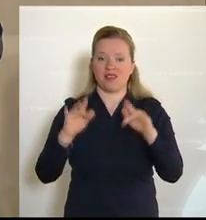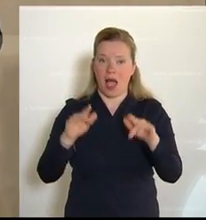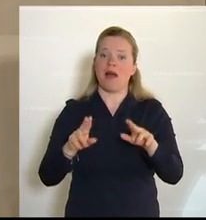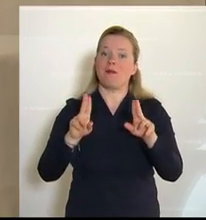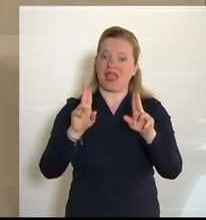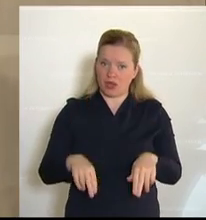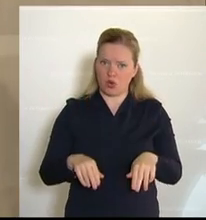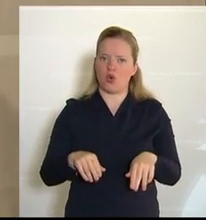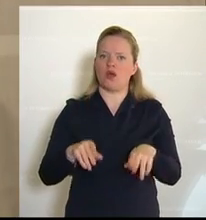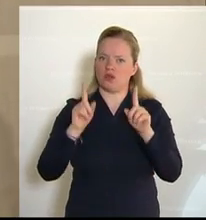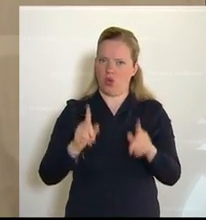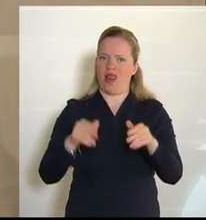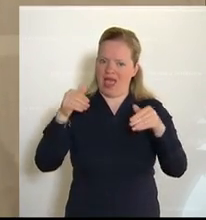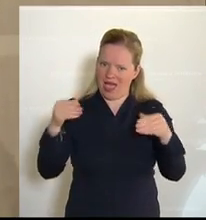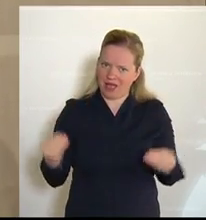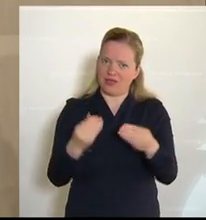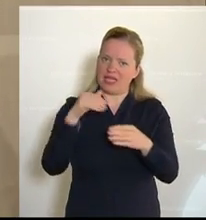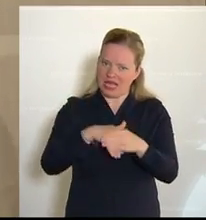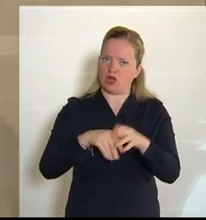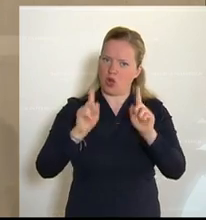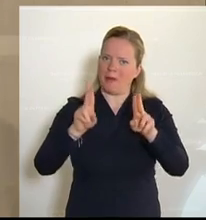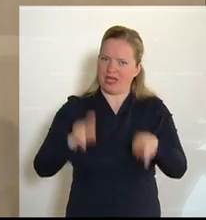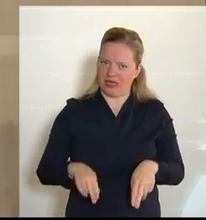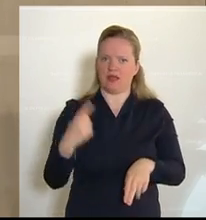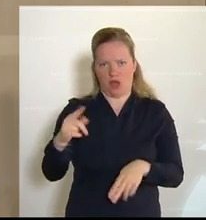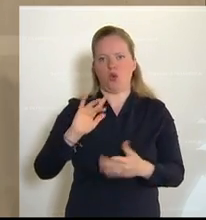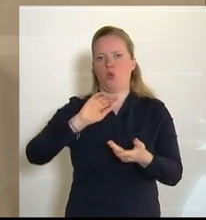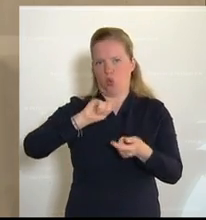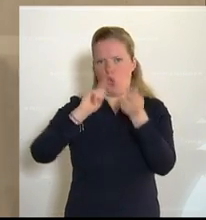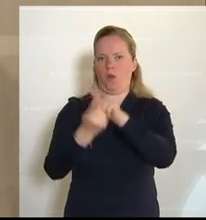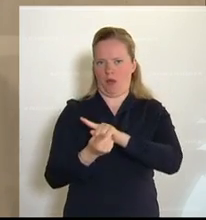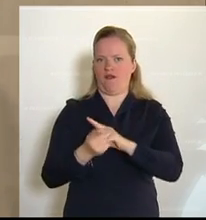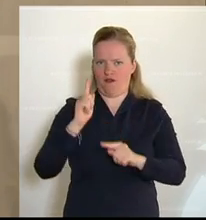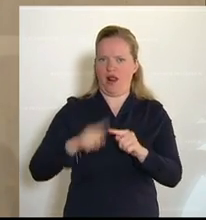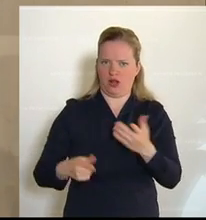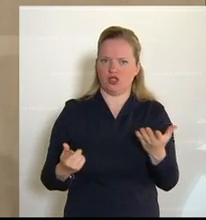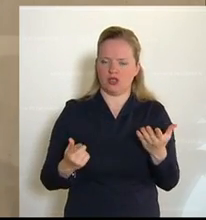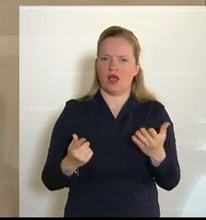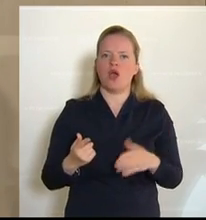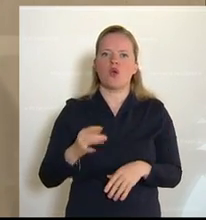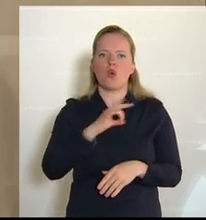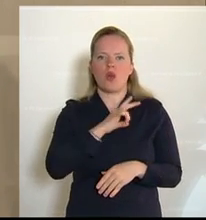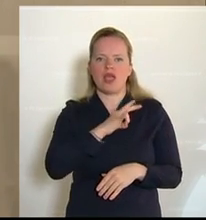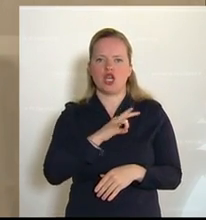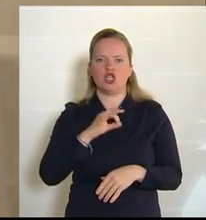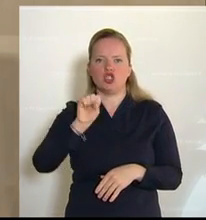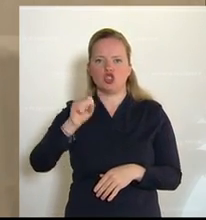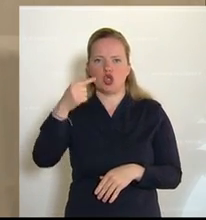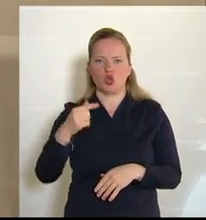Eine Berichtigung sollte eigentlich etwas berichtigen. Im konkreten Fall, die Kolleginnen, Kollegen Stöger und Angra haben